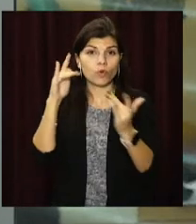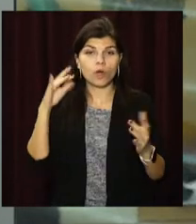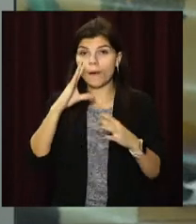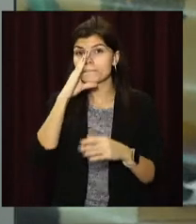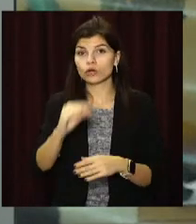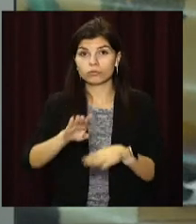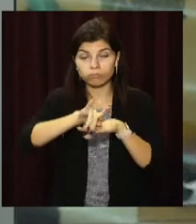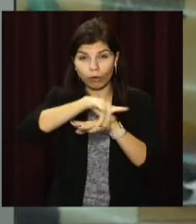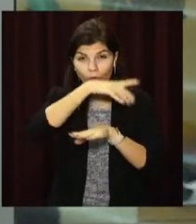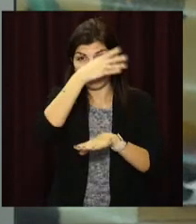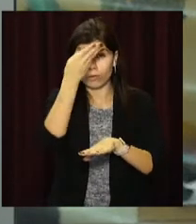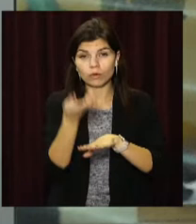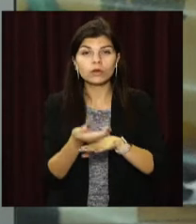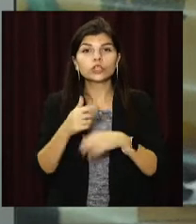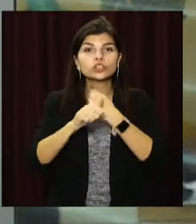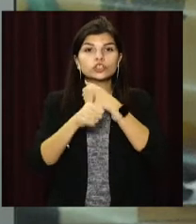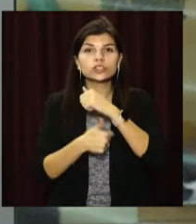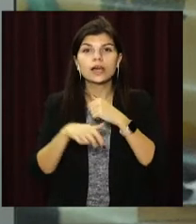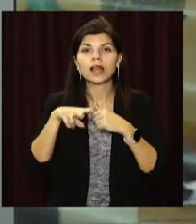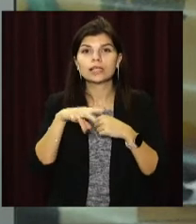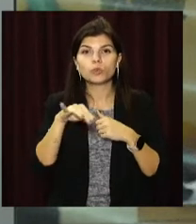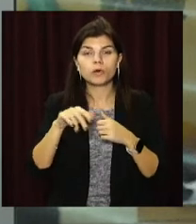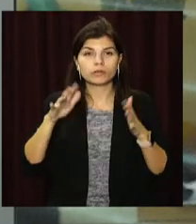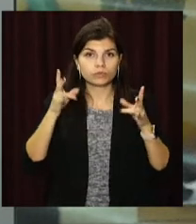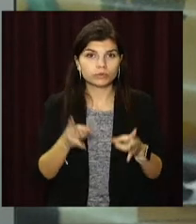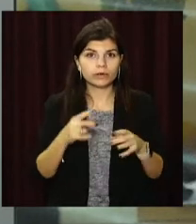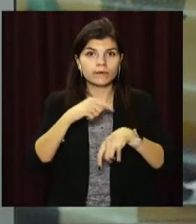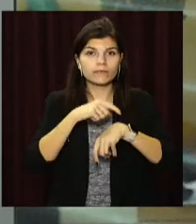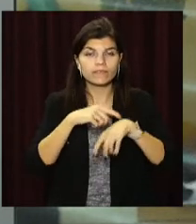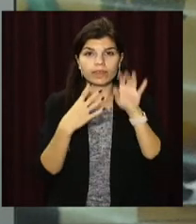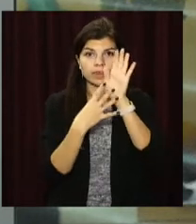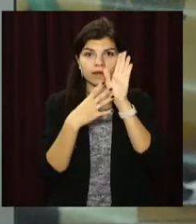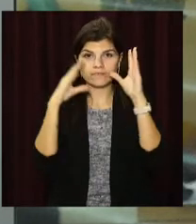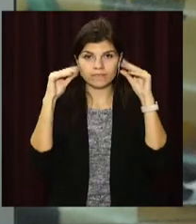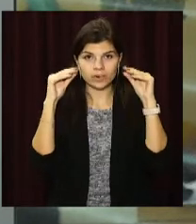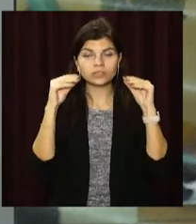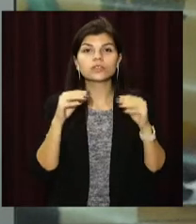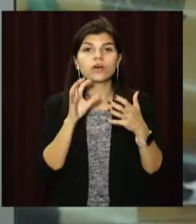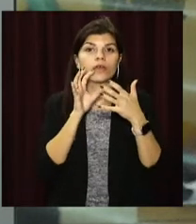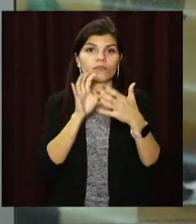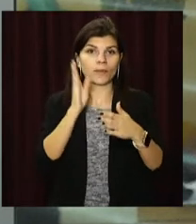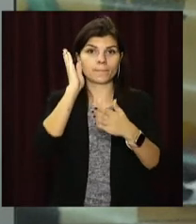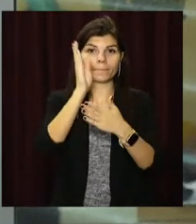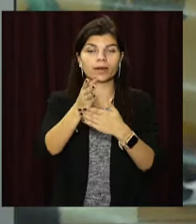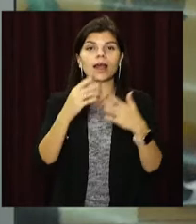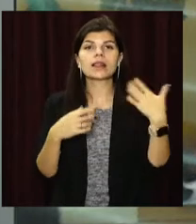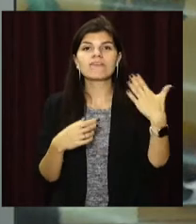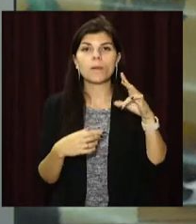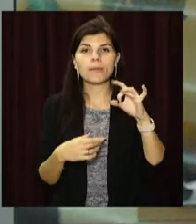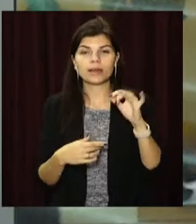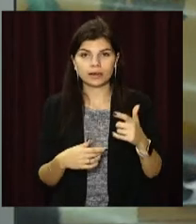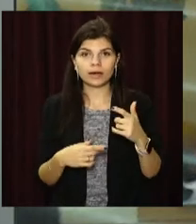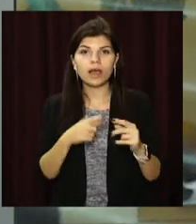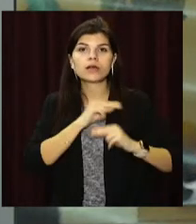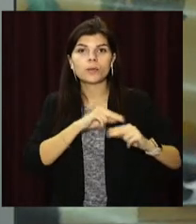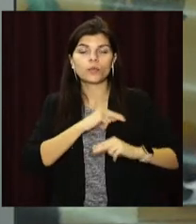маршрутка. Сталося це з 16 листопада о 21-й. Мікроавтобус «Мерседес» рухався в бік лівого берега, віз